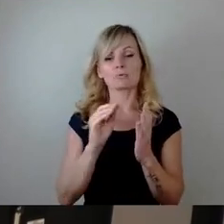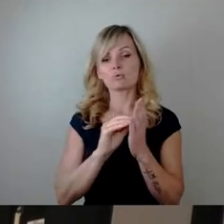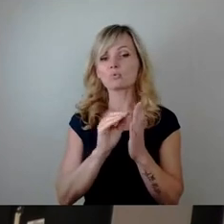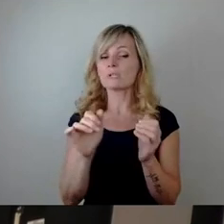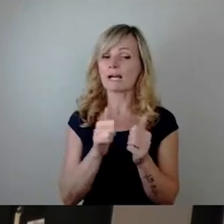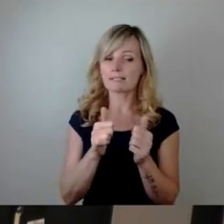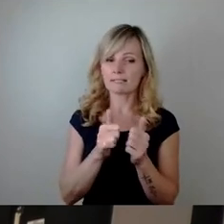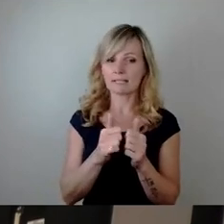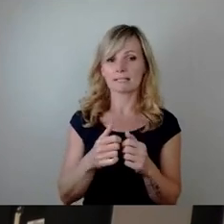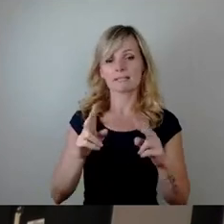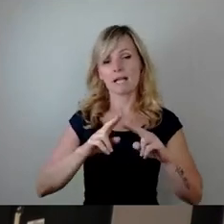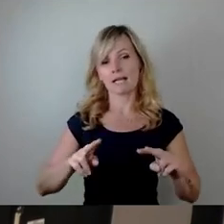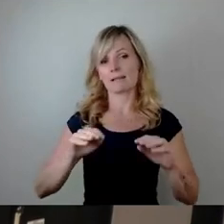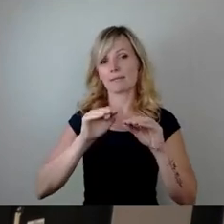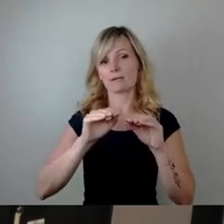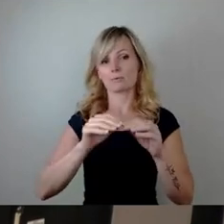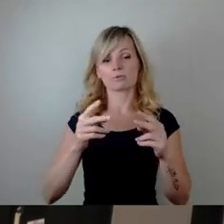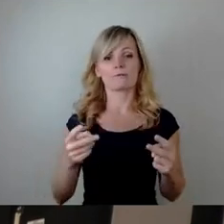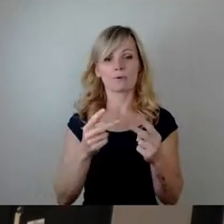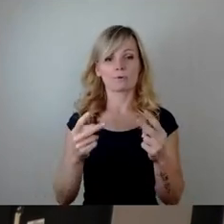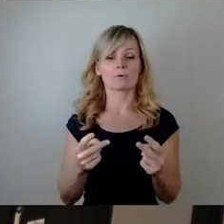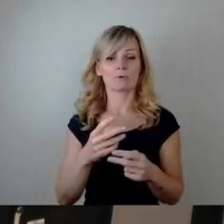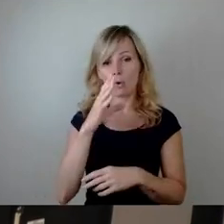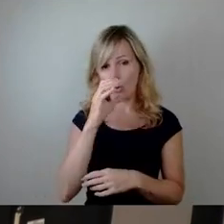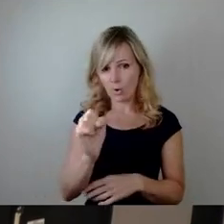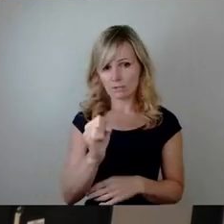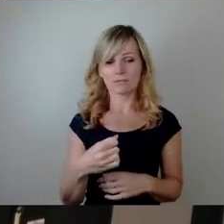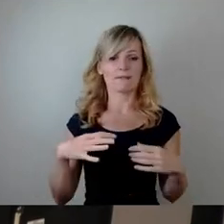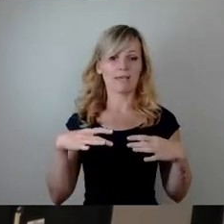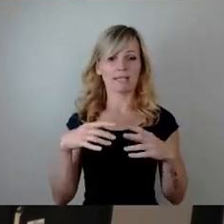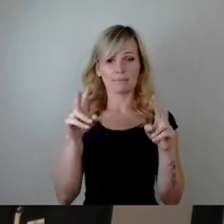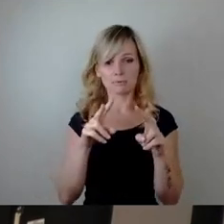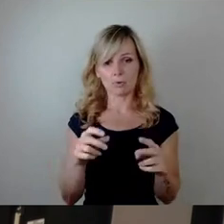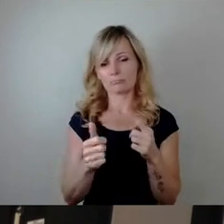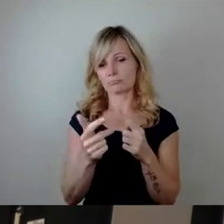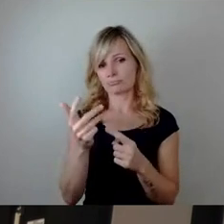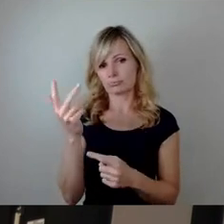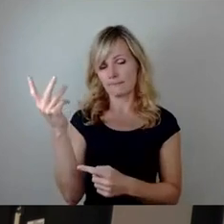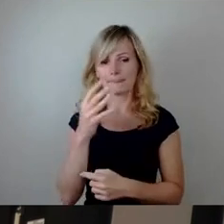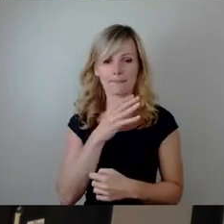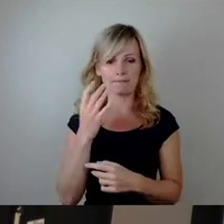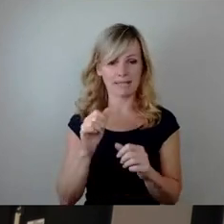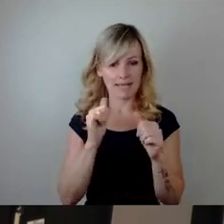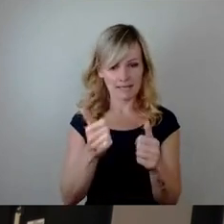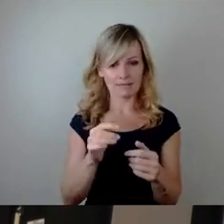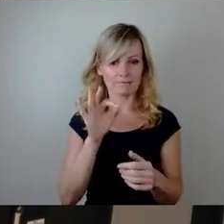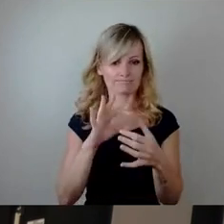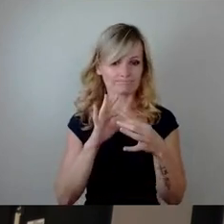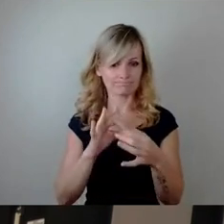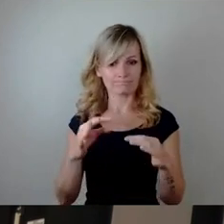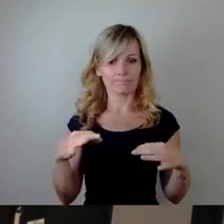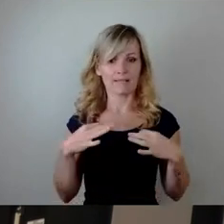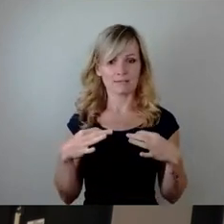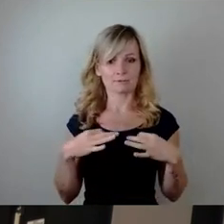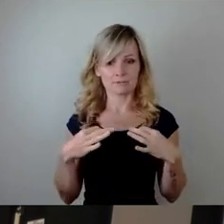heilpädagogische Förderung im Hort, Ferienbetreuung für Kinder und so weiter. Ganz viele Hilfen zur Gesundheit und zum Lebensunterhalt,